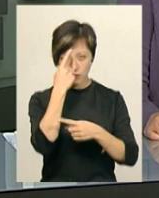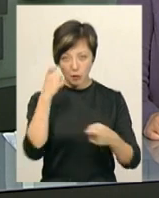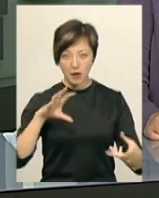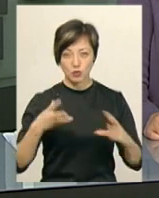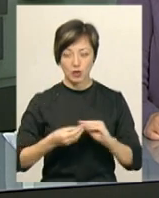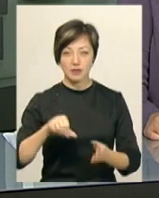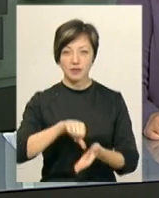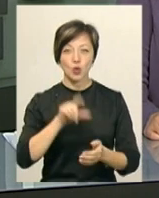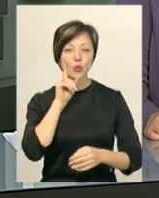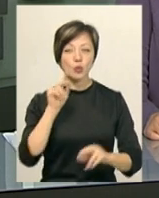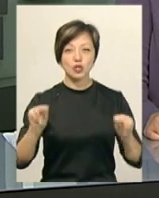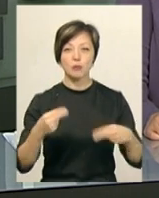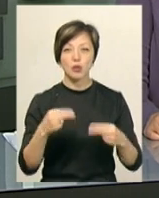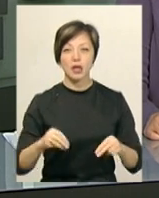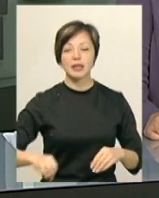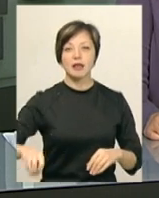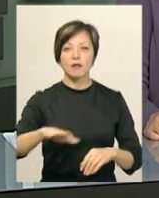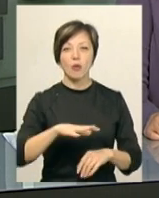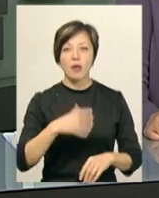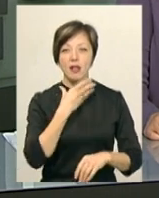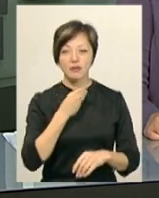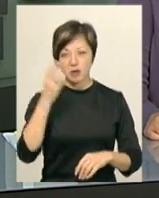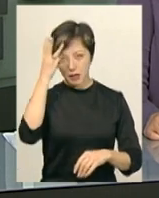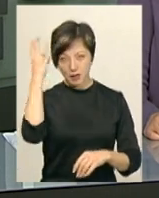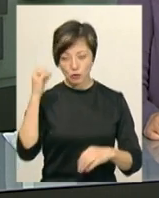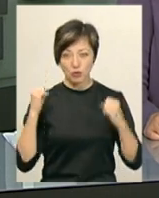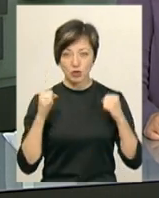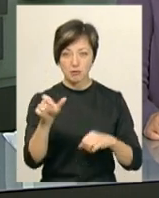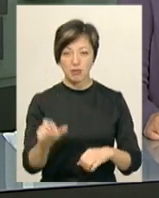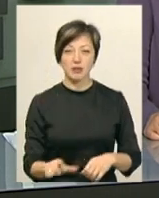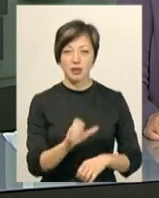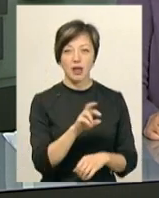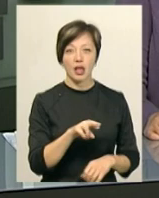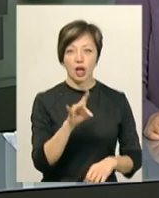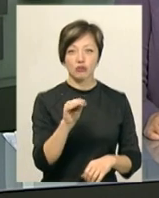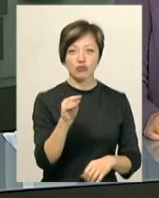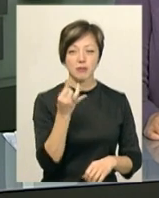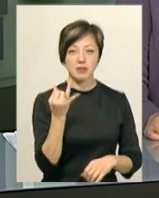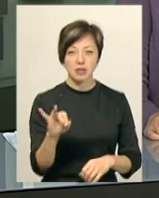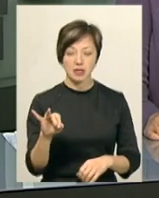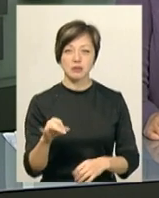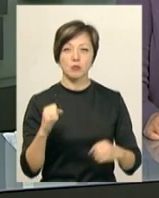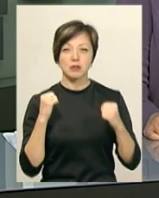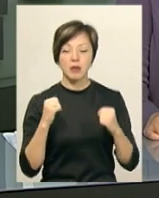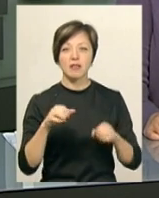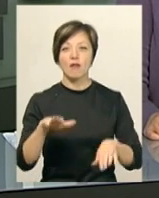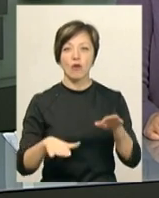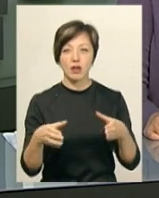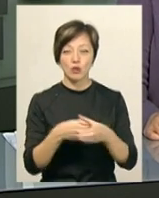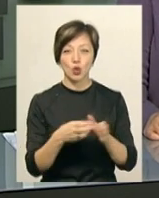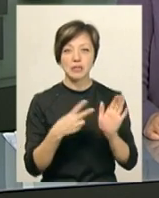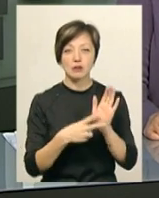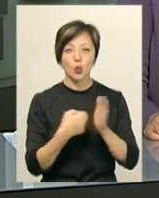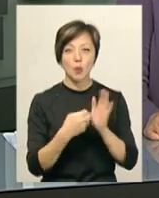виступу на юніорському чемпіонаті Європи в Литві хмельницького спортсмена Вадима Яржемського. Спортсмен у ваговій категорії до